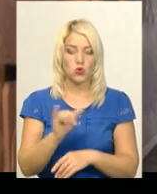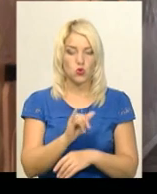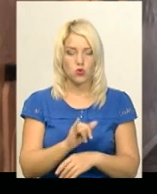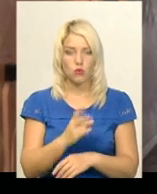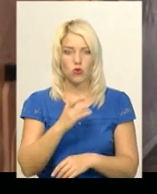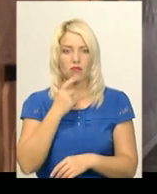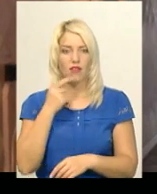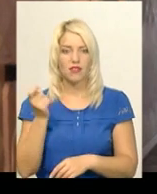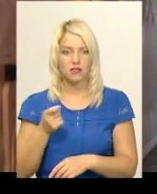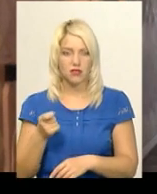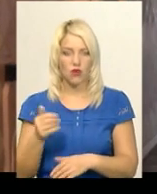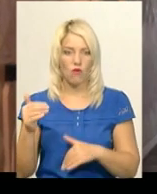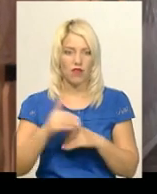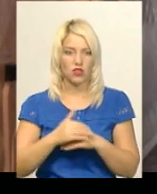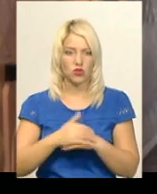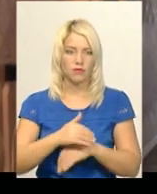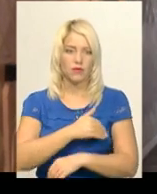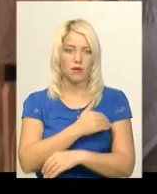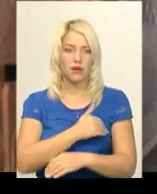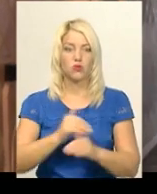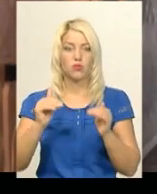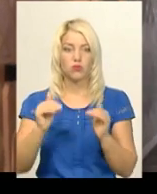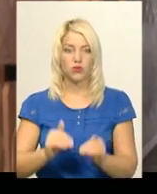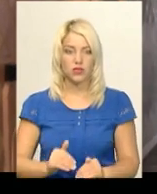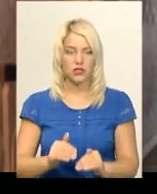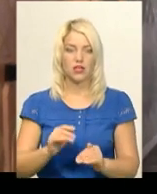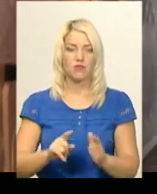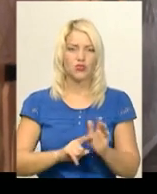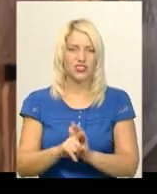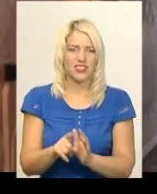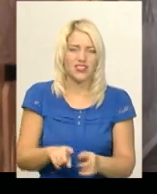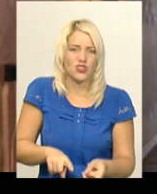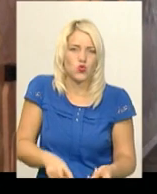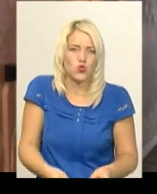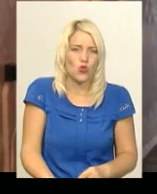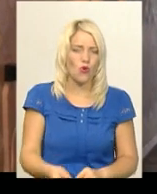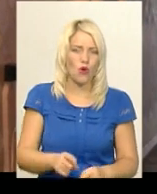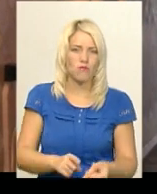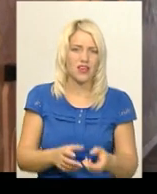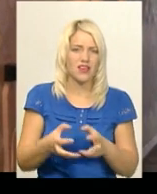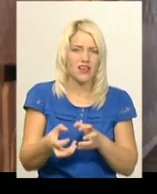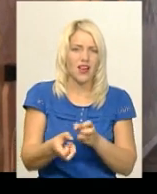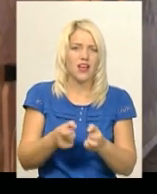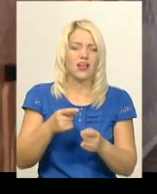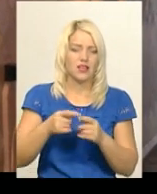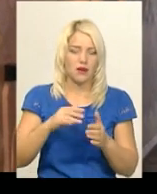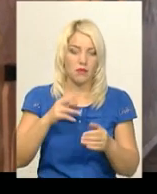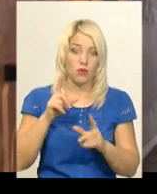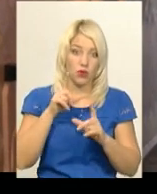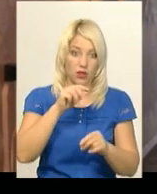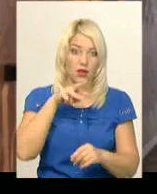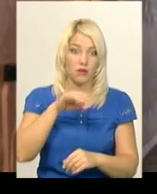вечором температура понизилась і в нас почалися судоми. І вже ми поїхали ще раз на МРТ і вже